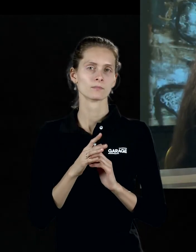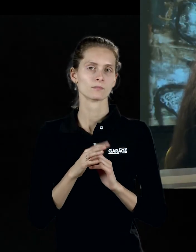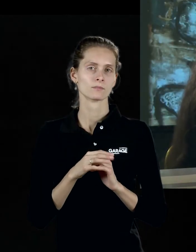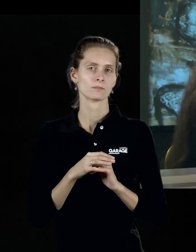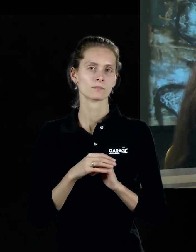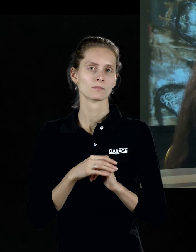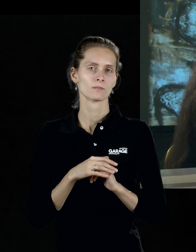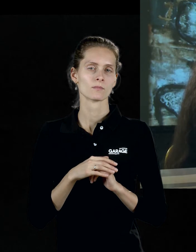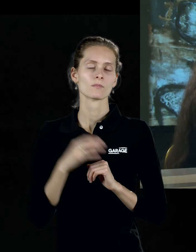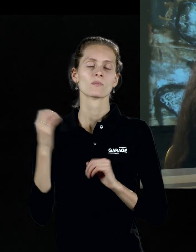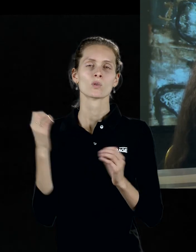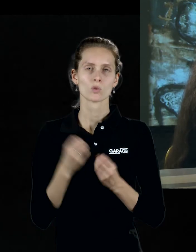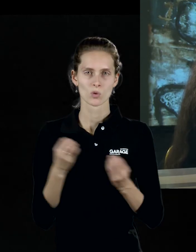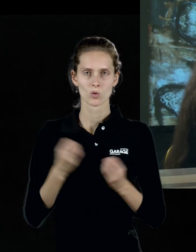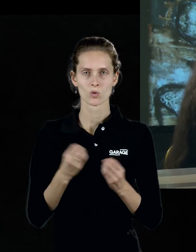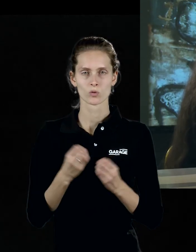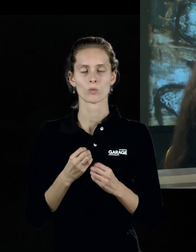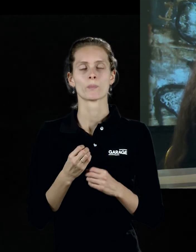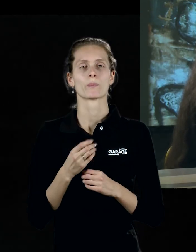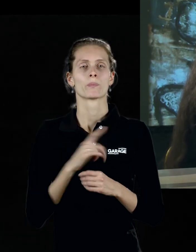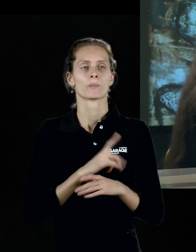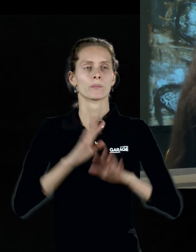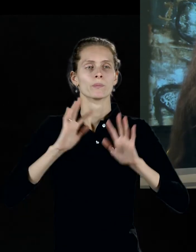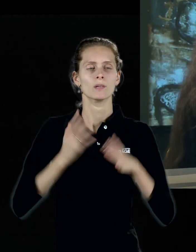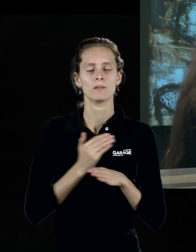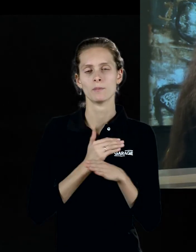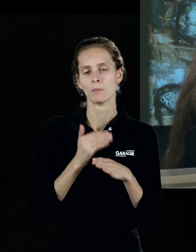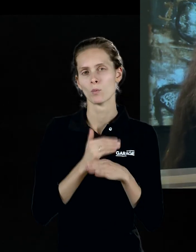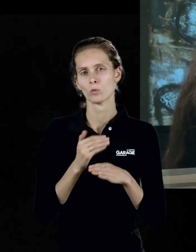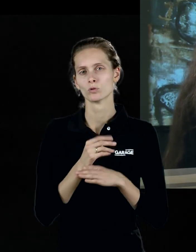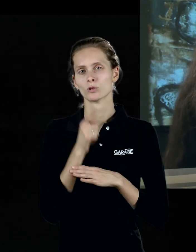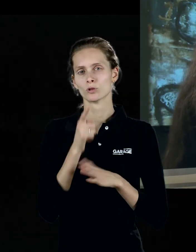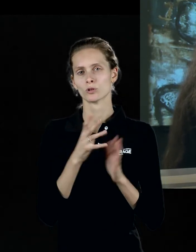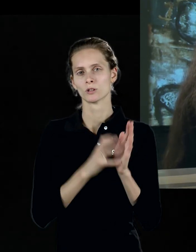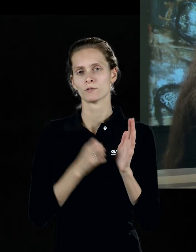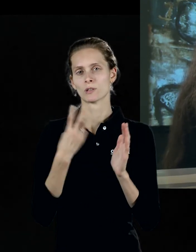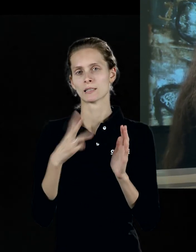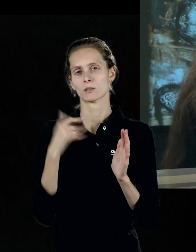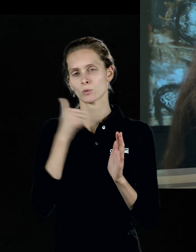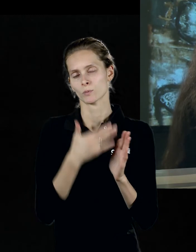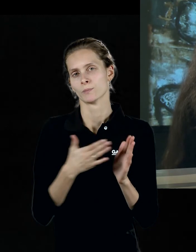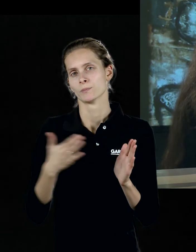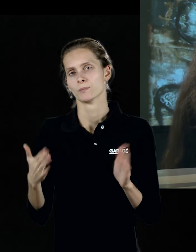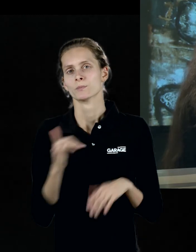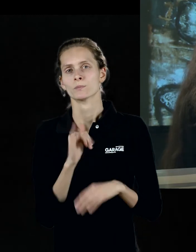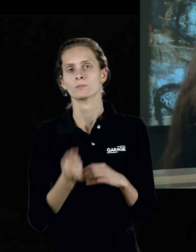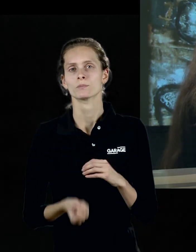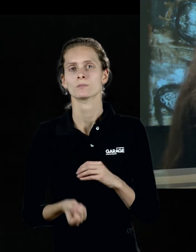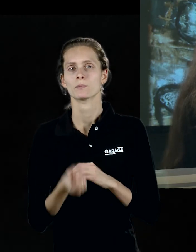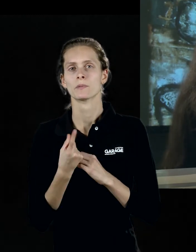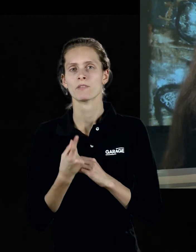И тоже еще один момент, который происходит у Клейбна в поздних работах в 30-е годы. У него появляется